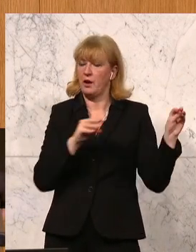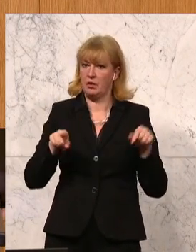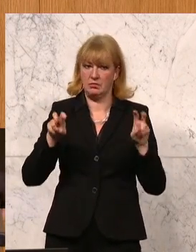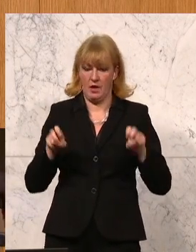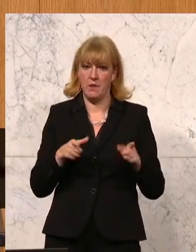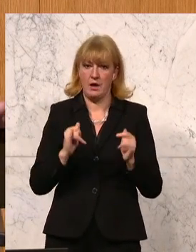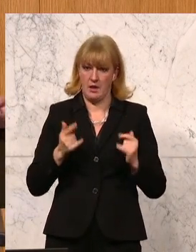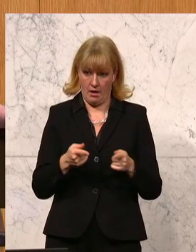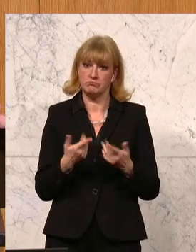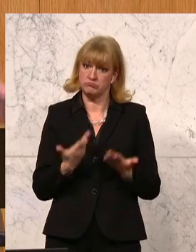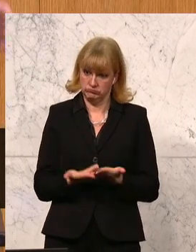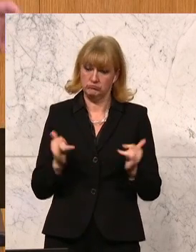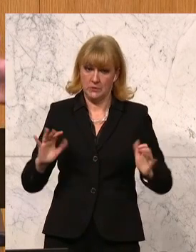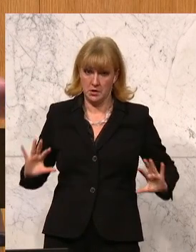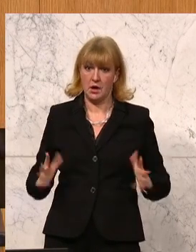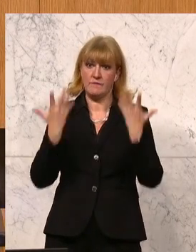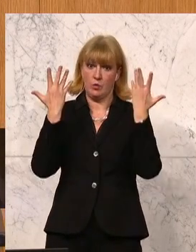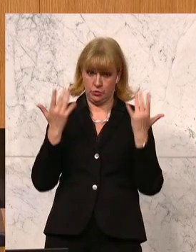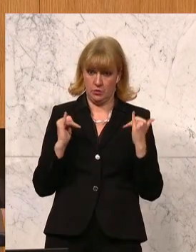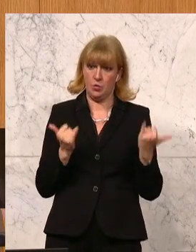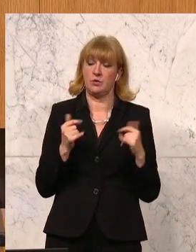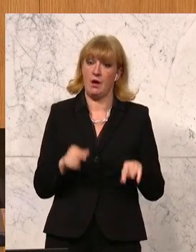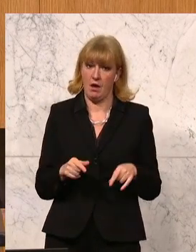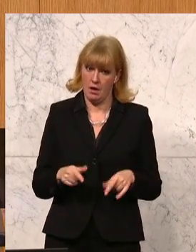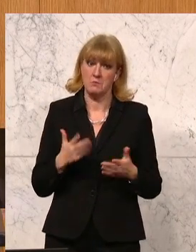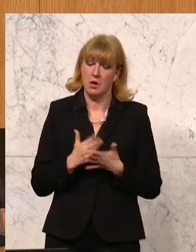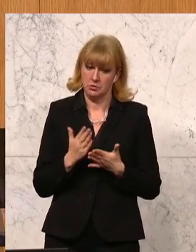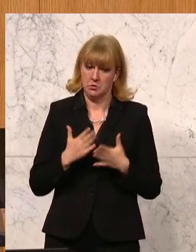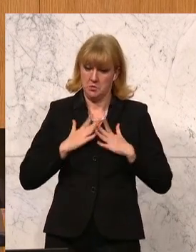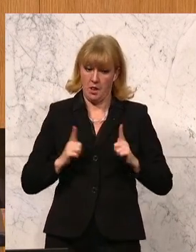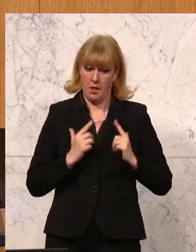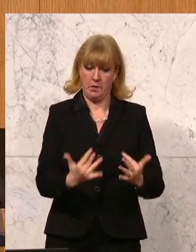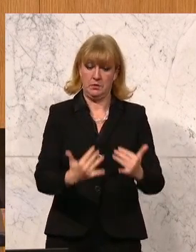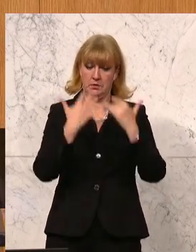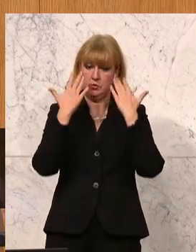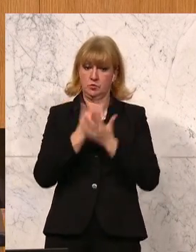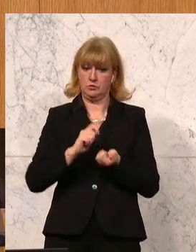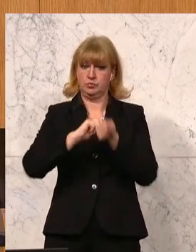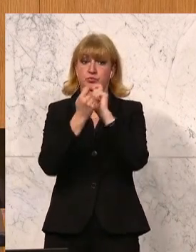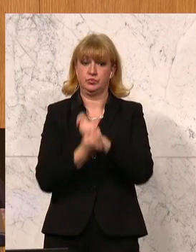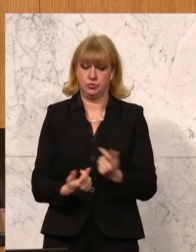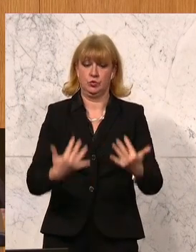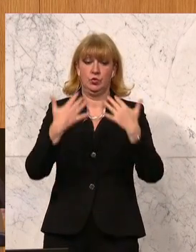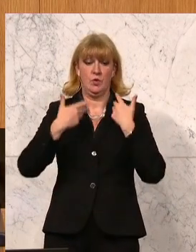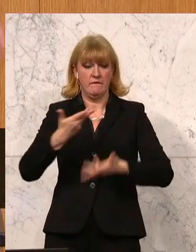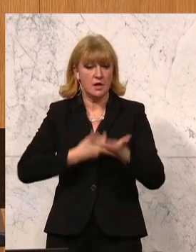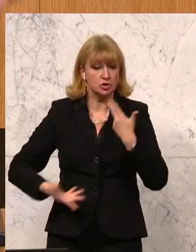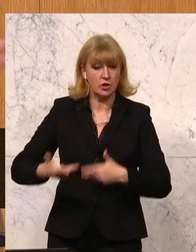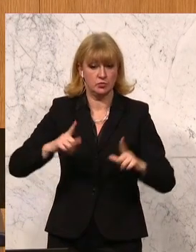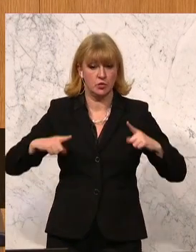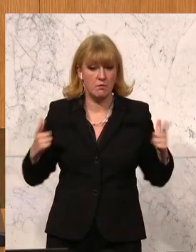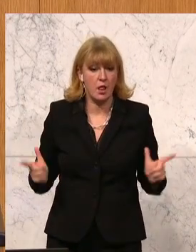Revolution. Es wird unser, oder es tut schon, es verändert unser Leben, unser Wirtschaften, unser Zusammenleben,